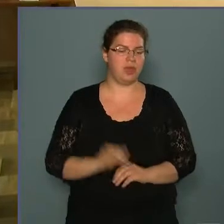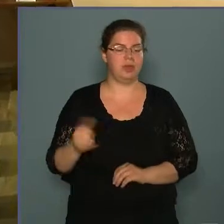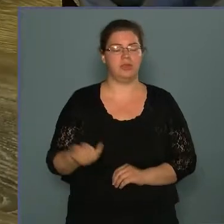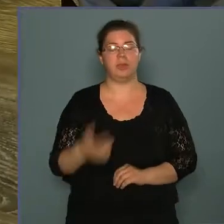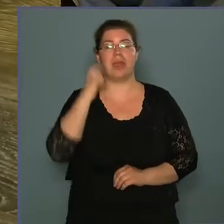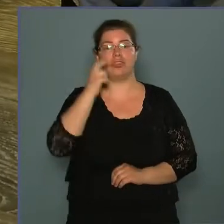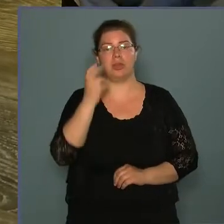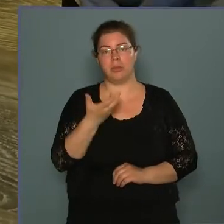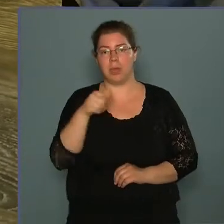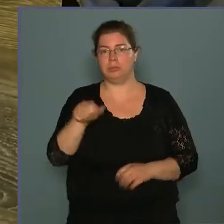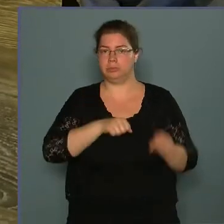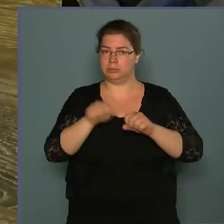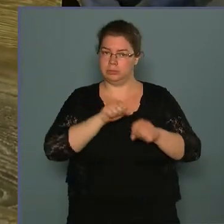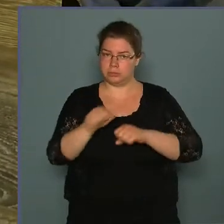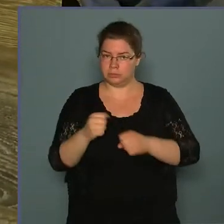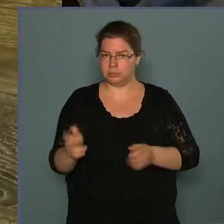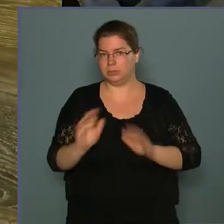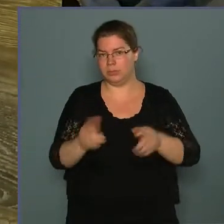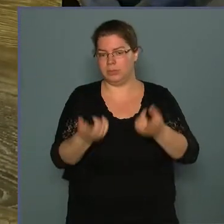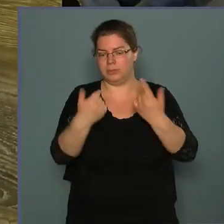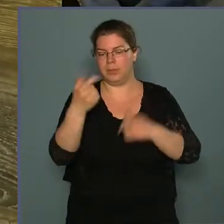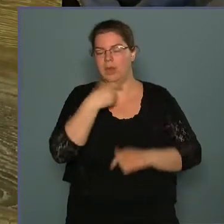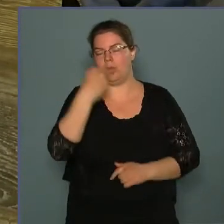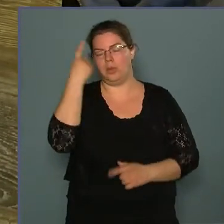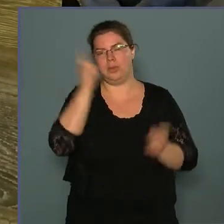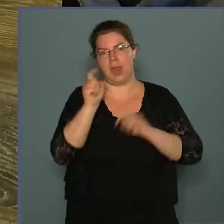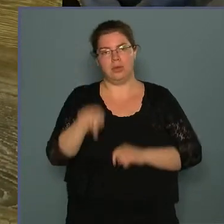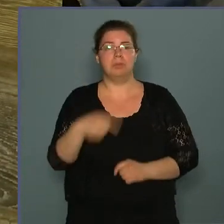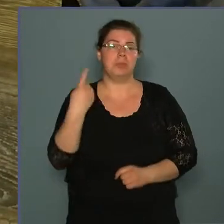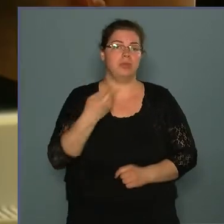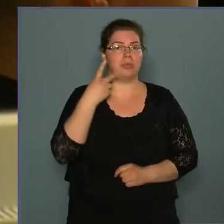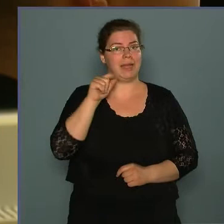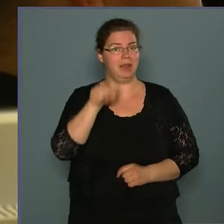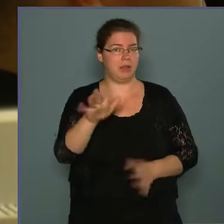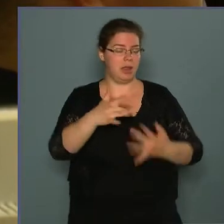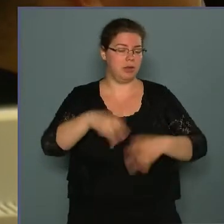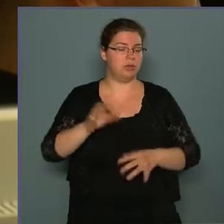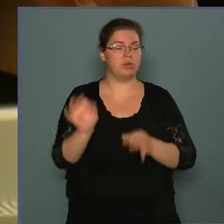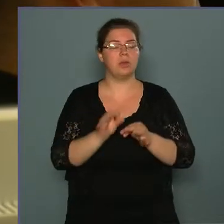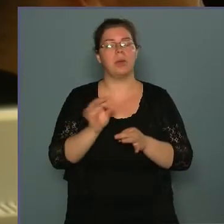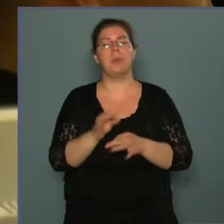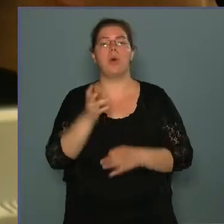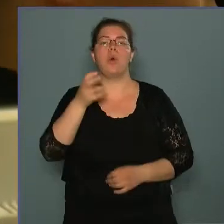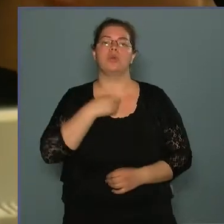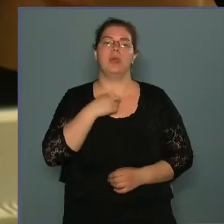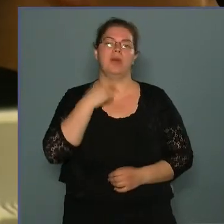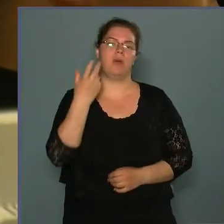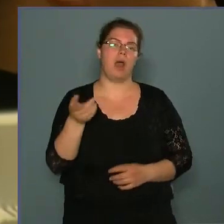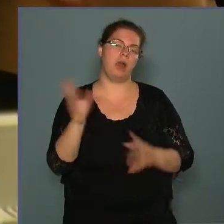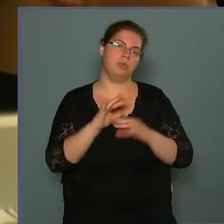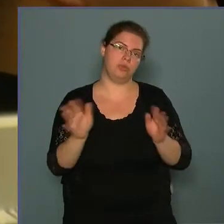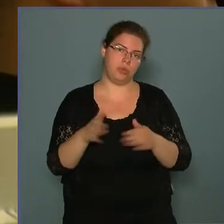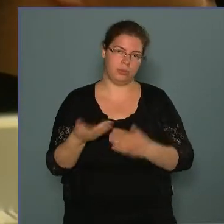támogatásából korszerűsítettek. Mi is megnéztük ezt a helyiséget, és Szabó Gyulával, a tűzoltóparancsnokság